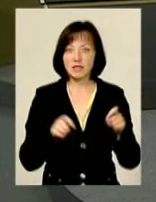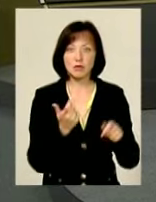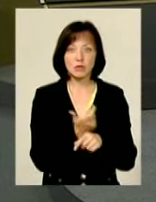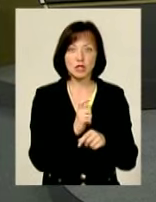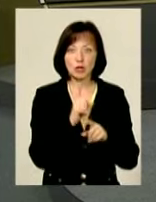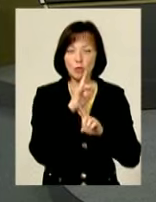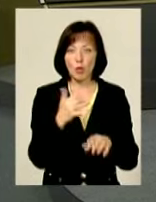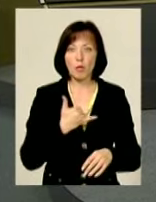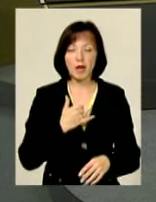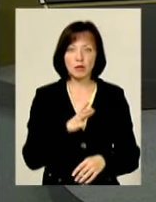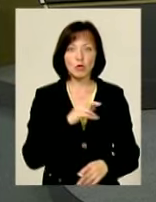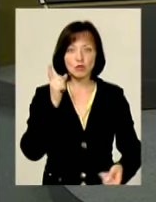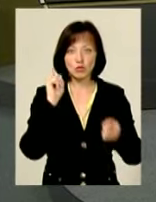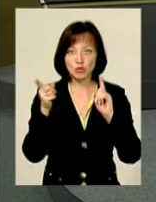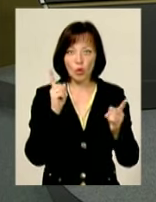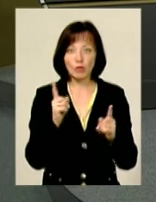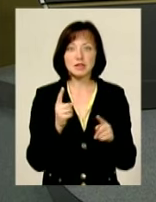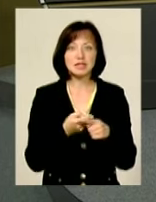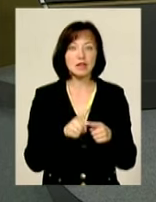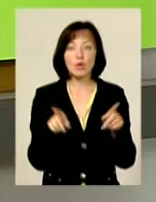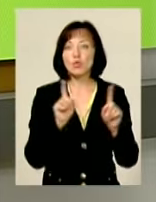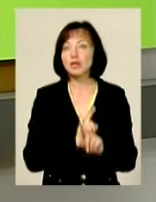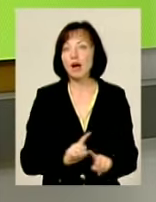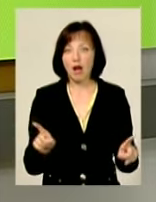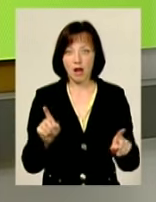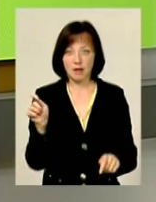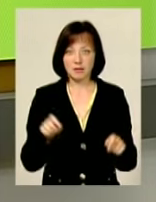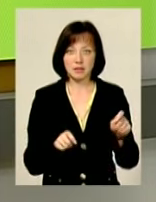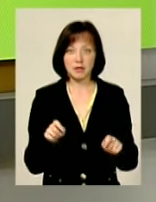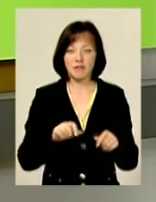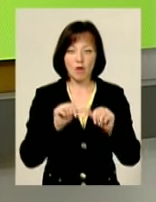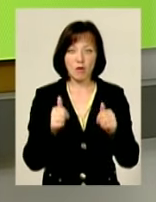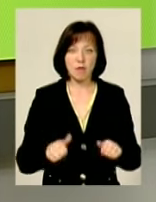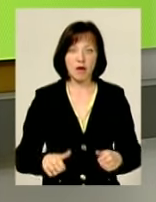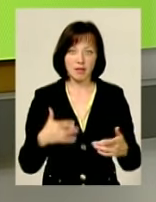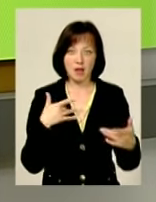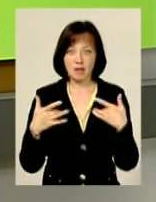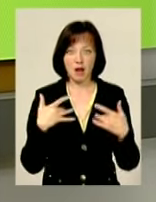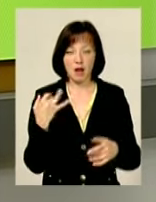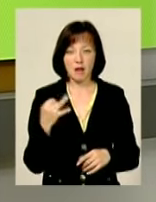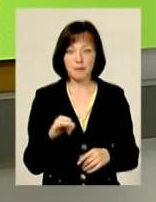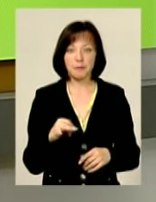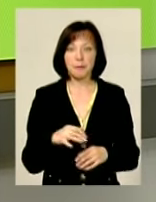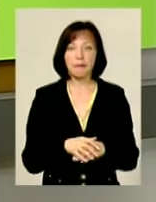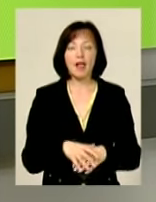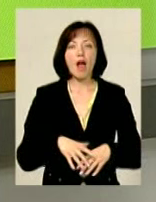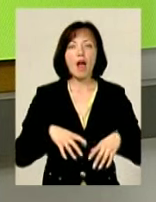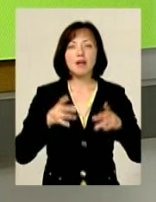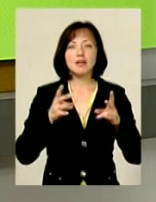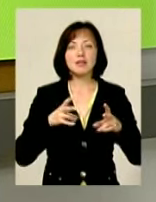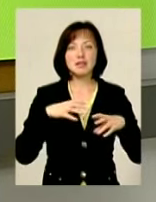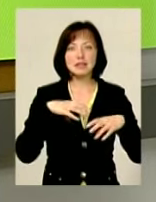буде, в мене був шок, тому що він унікальний. Це унікальний формат театральний. Драматичне мистецтво,